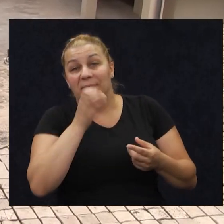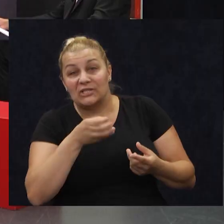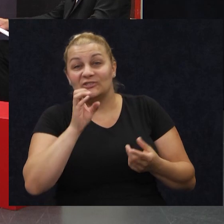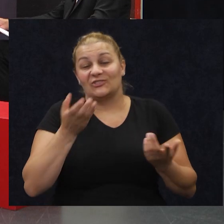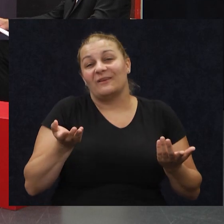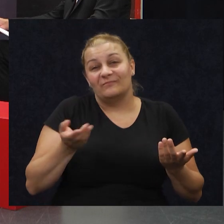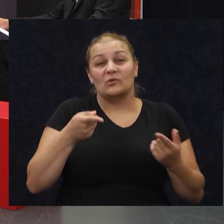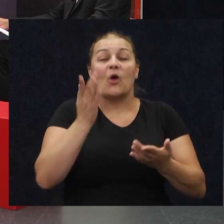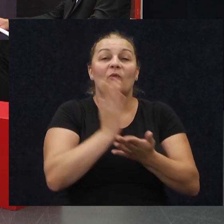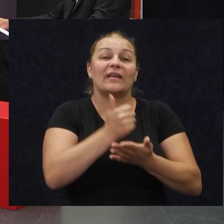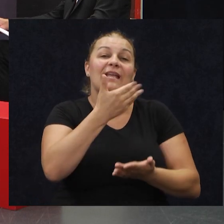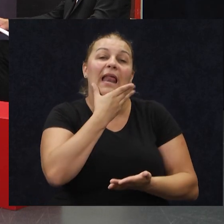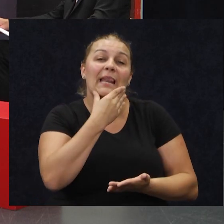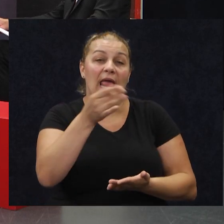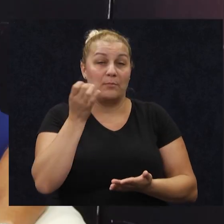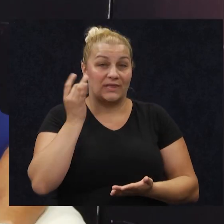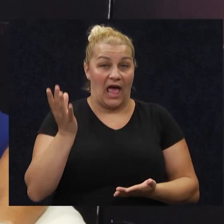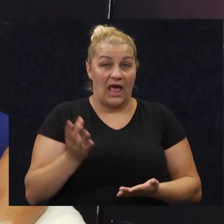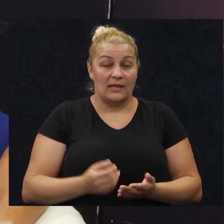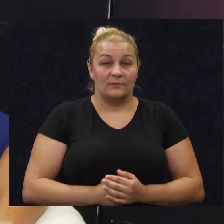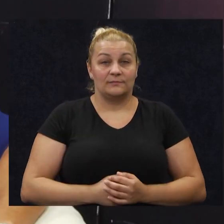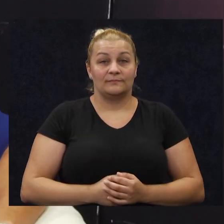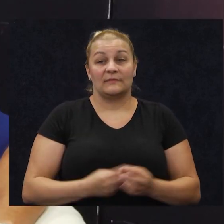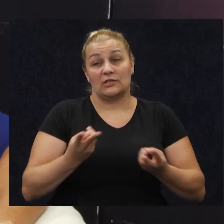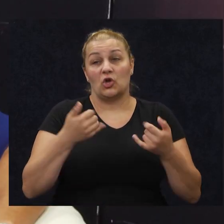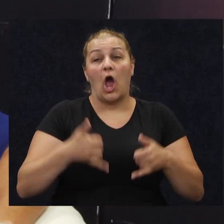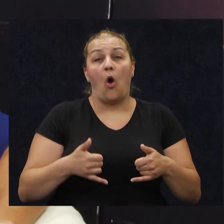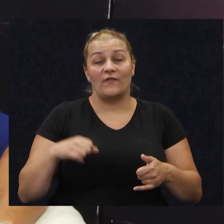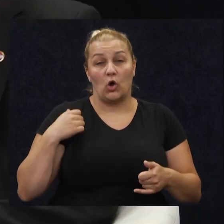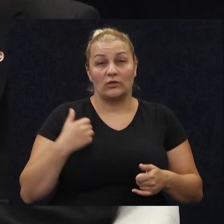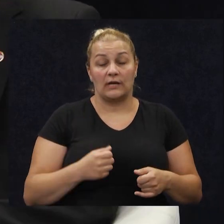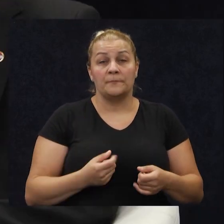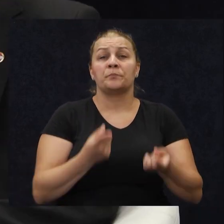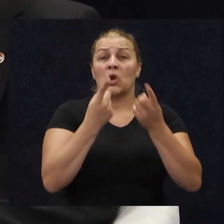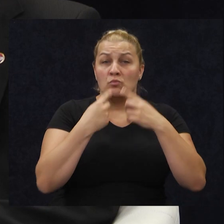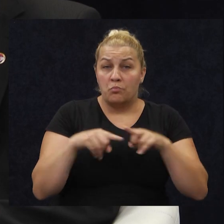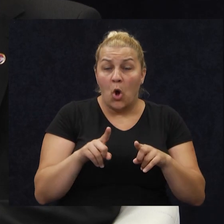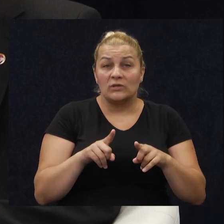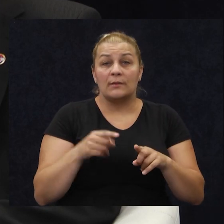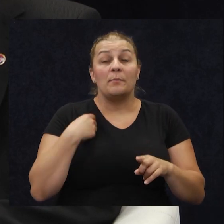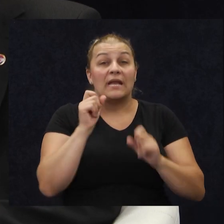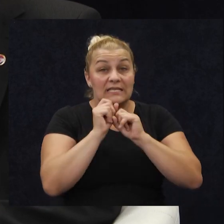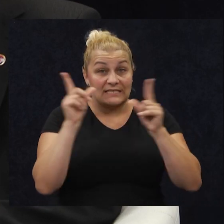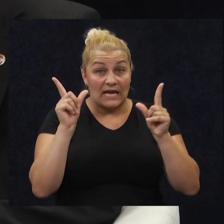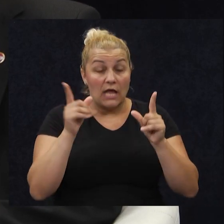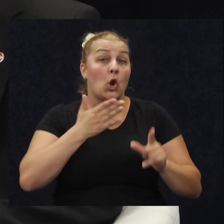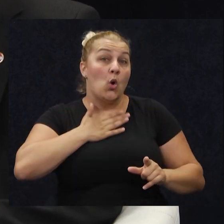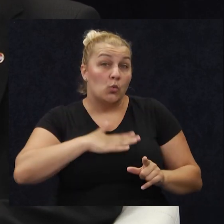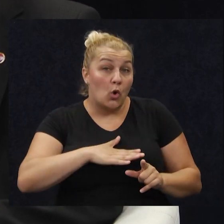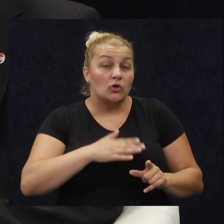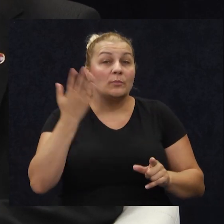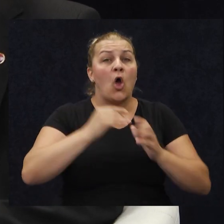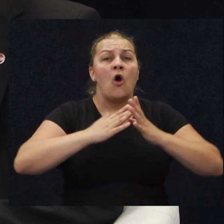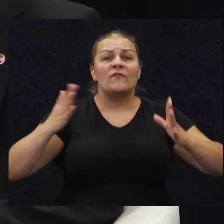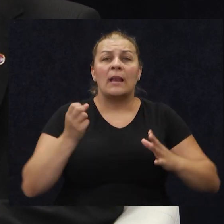i to je uvijek jedan lijep dan, kao i ove godine. I ono što me posebno iznenadilo, i to ugodno, bio je